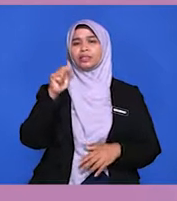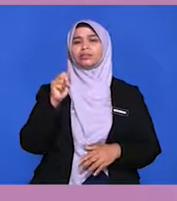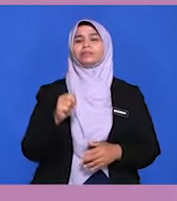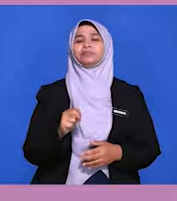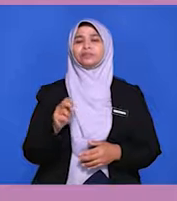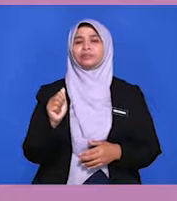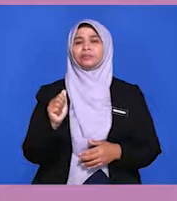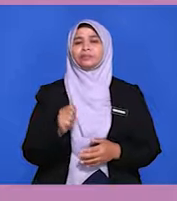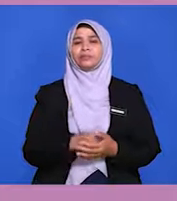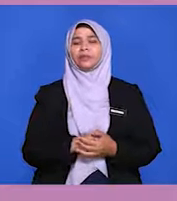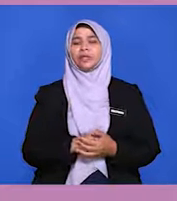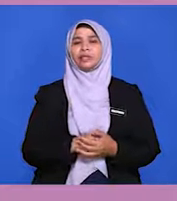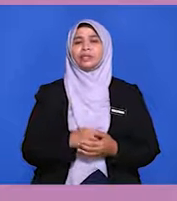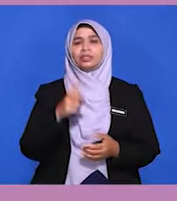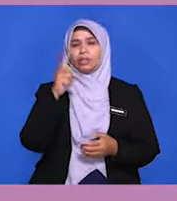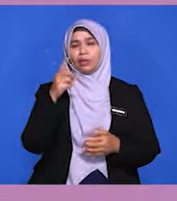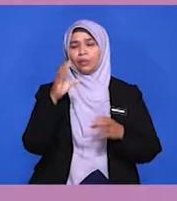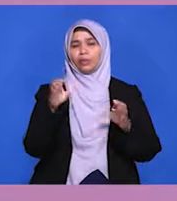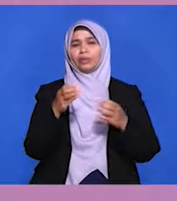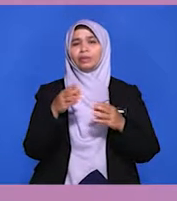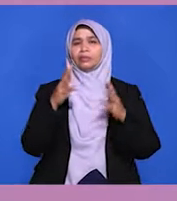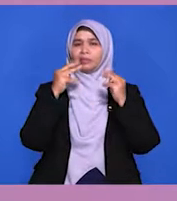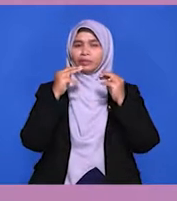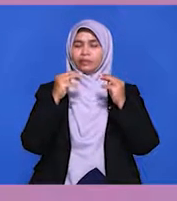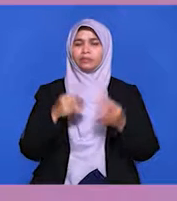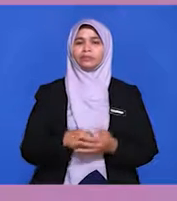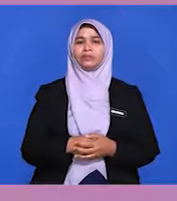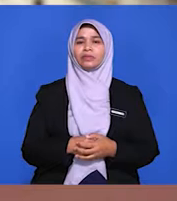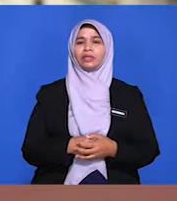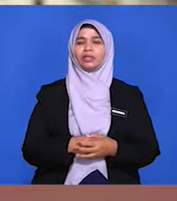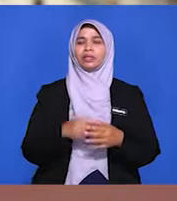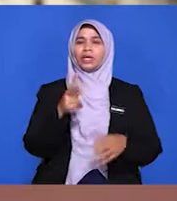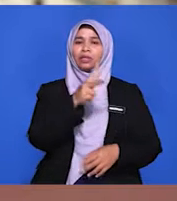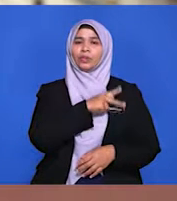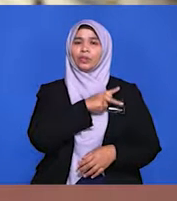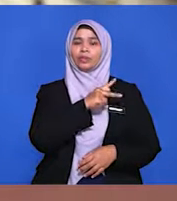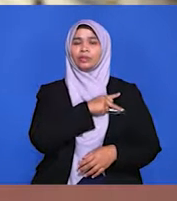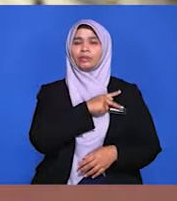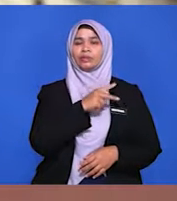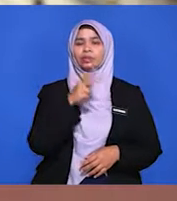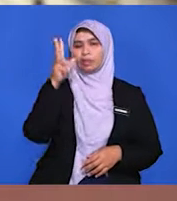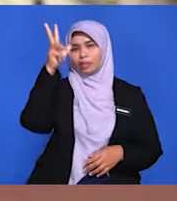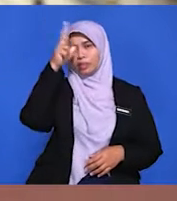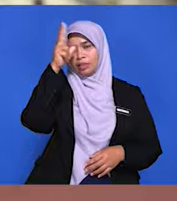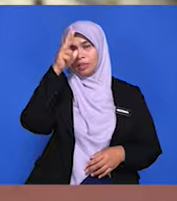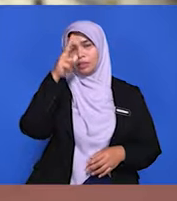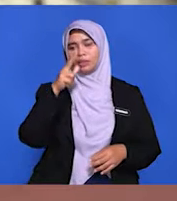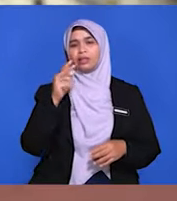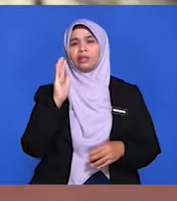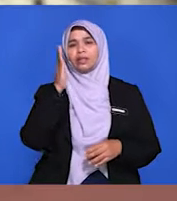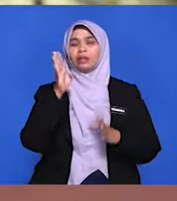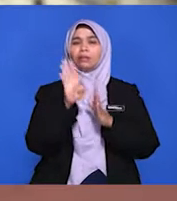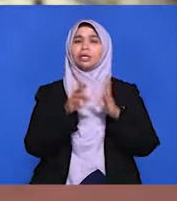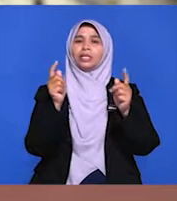Organisasi ini mengadakan sidang kemuncak ASEAN di mana ketua-ketua kerajaan setiap negara